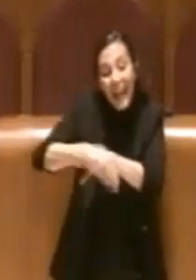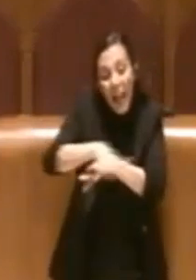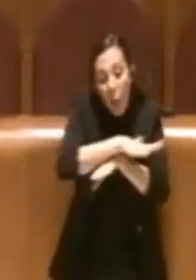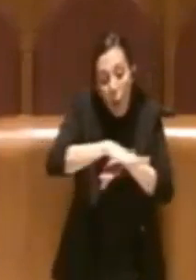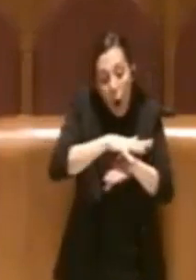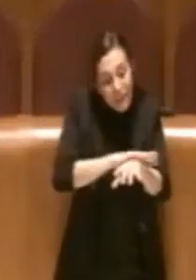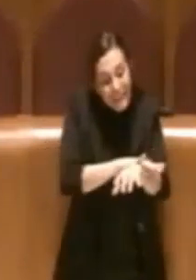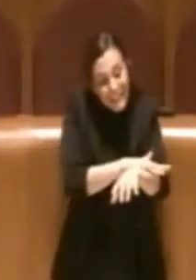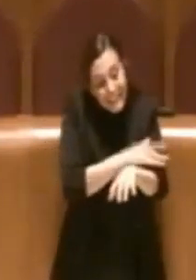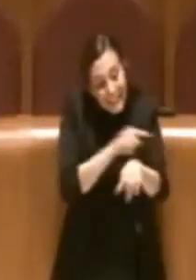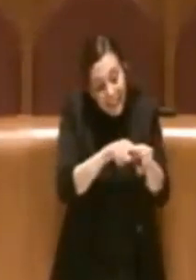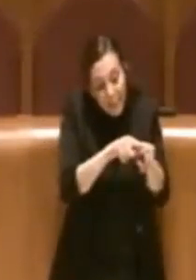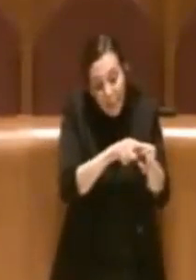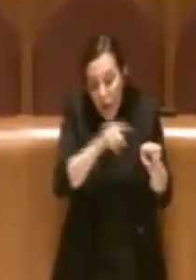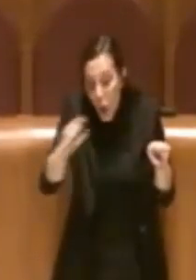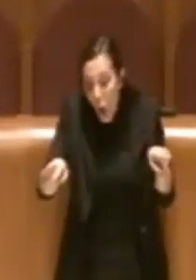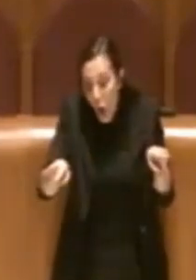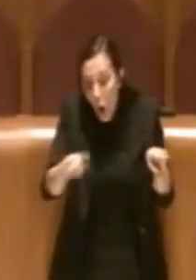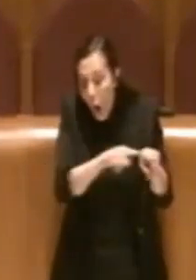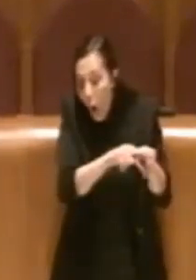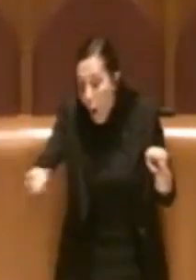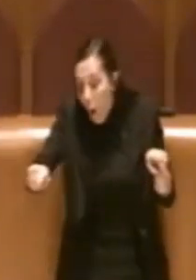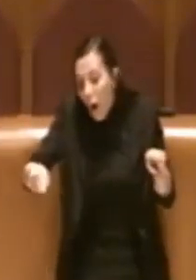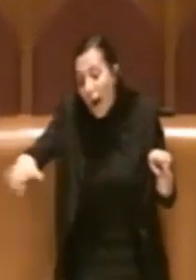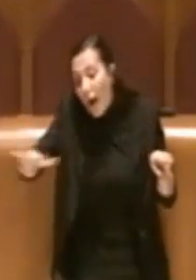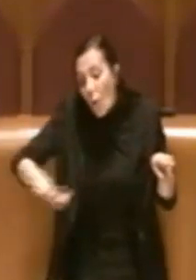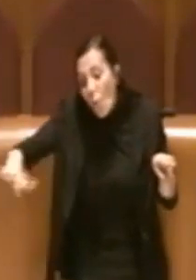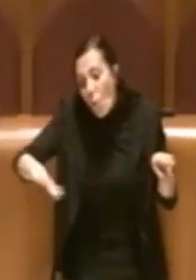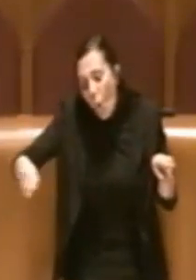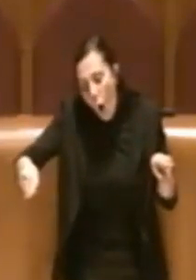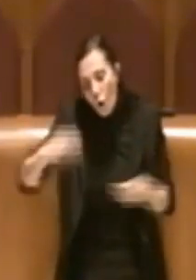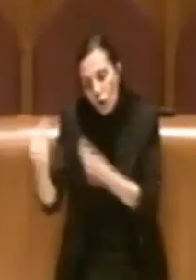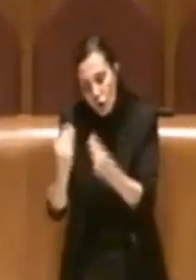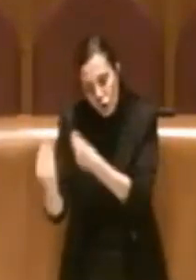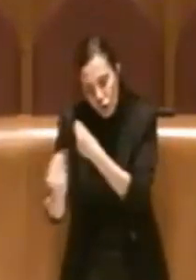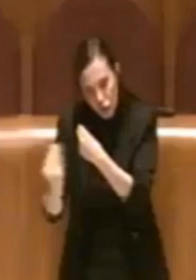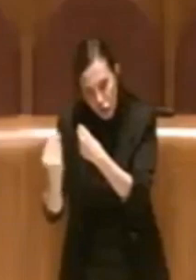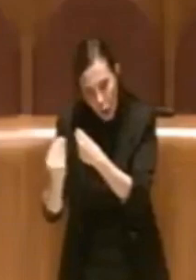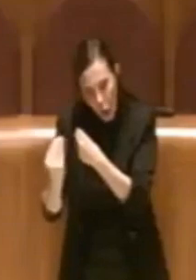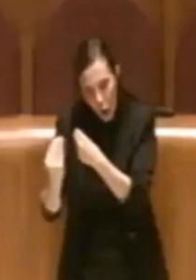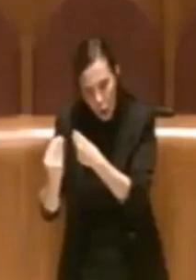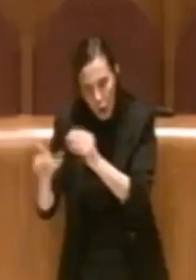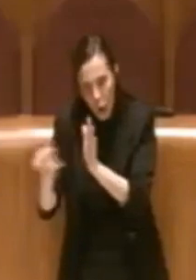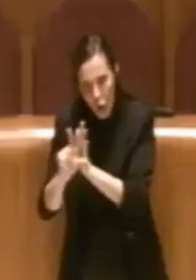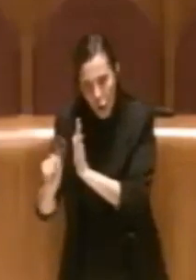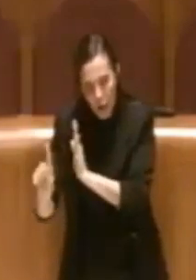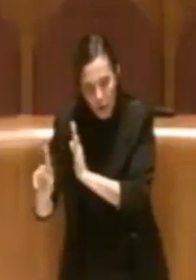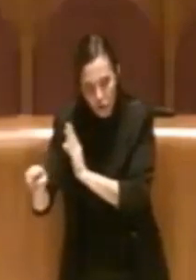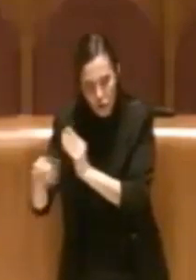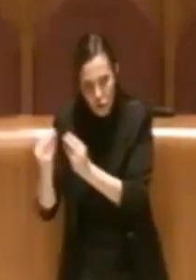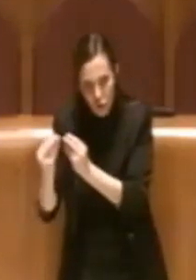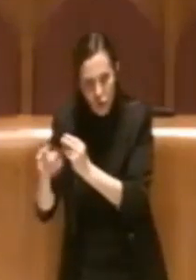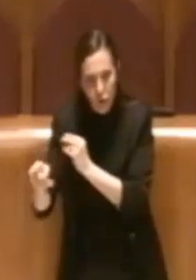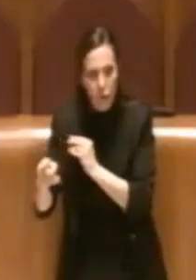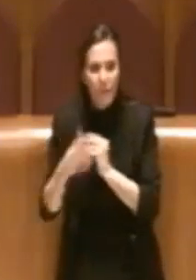e a ingresso del luogo del gioco, viceversa. Quello è il giusto metodo per la misurazione delle distanze. Grazie.